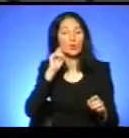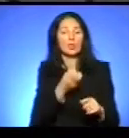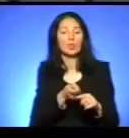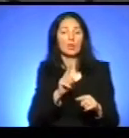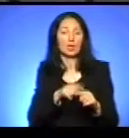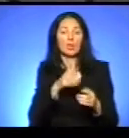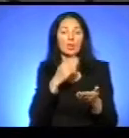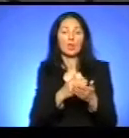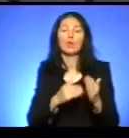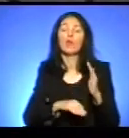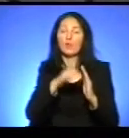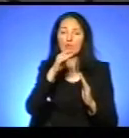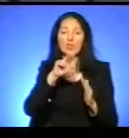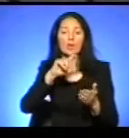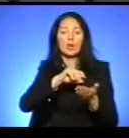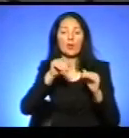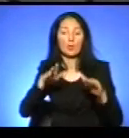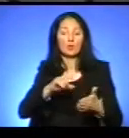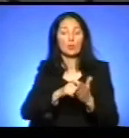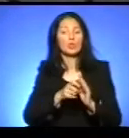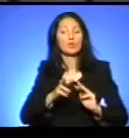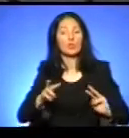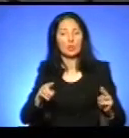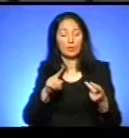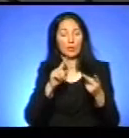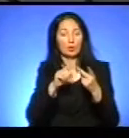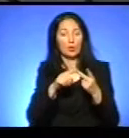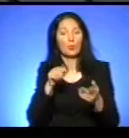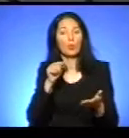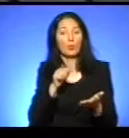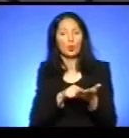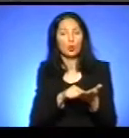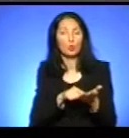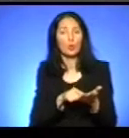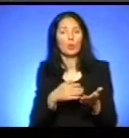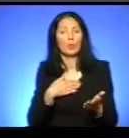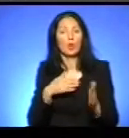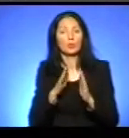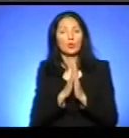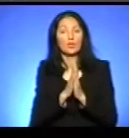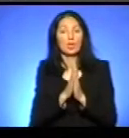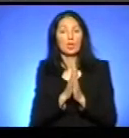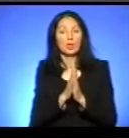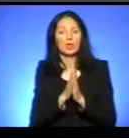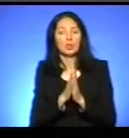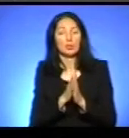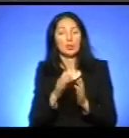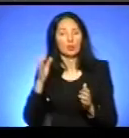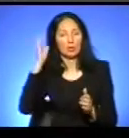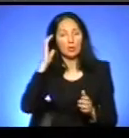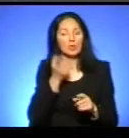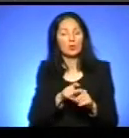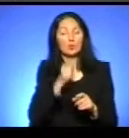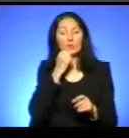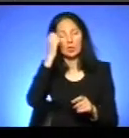постанови Кабінету міністрів. І, відповідно, другим пунктом ми просили, все-таки дослухався, дуже вдячний